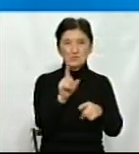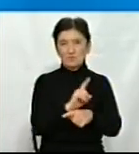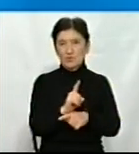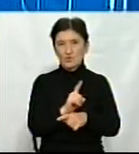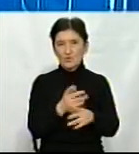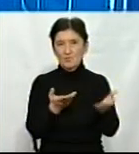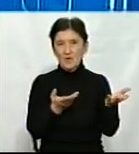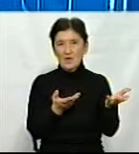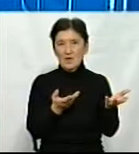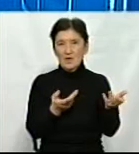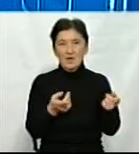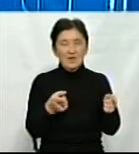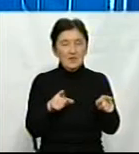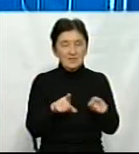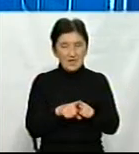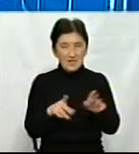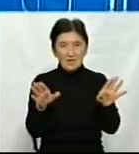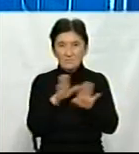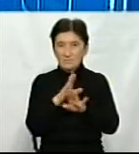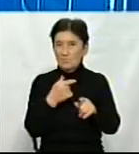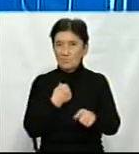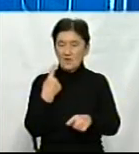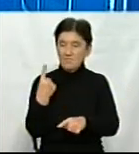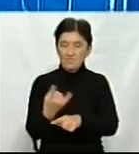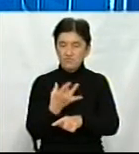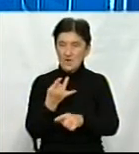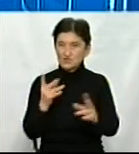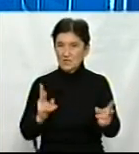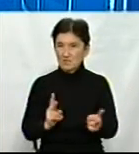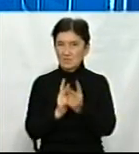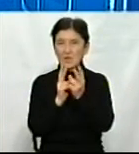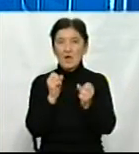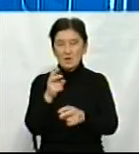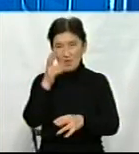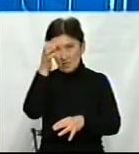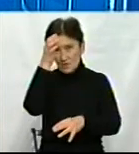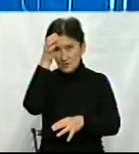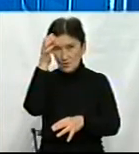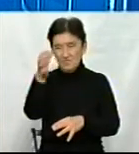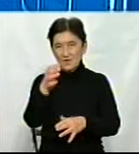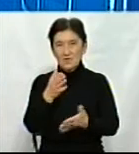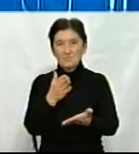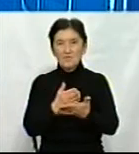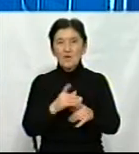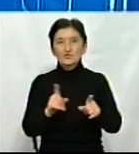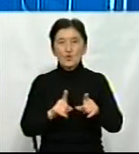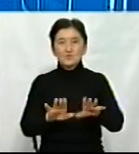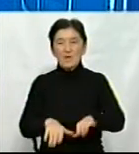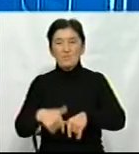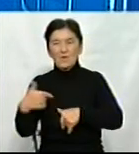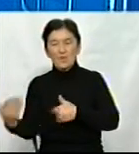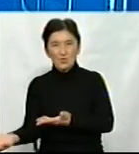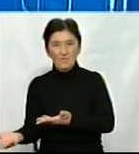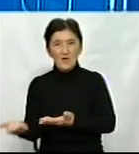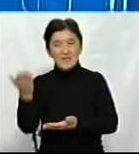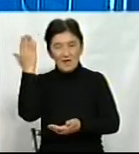Такі виклики ми дійсно отримали вперше. І як науковці мали щось пропонувати аграріям. Ми вже